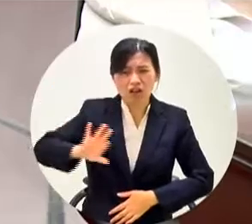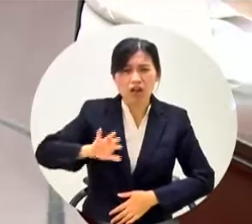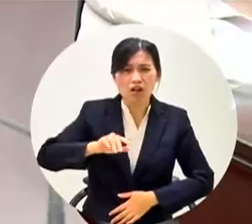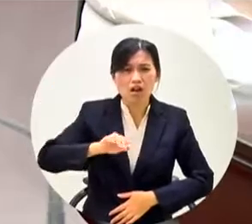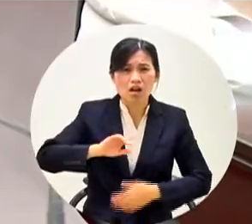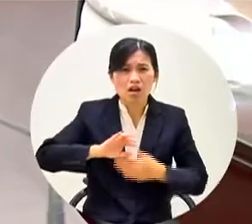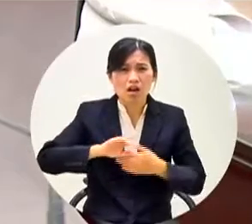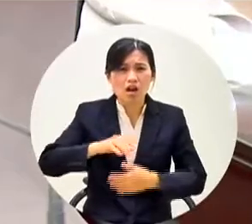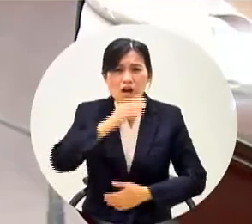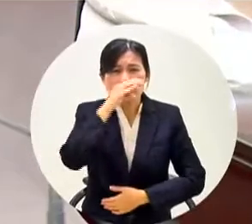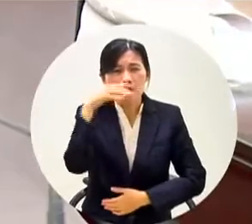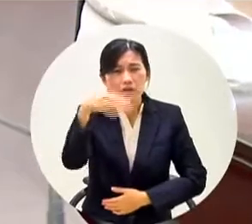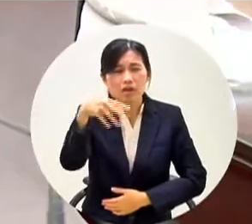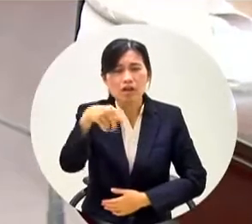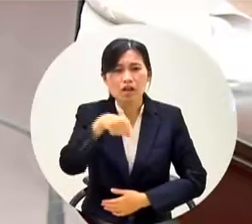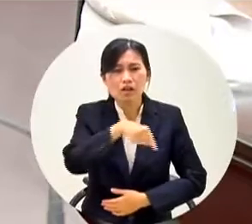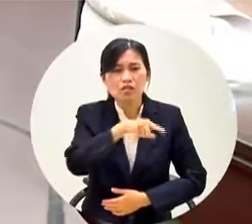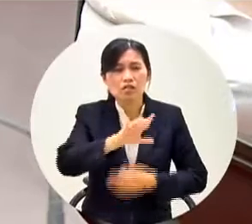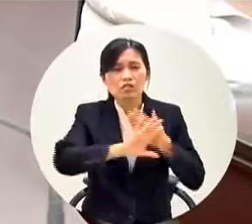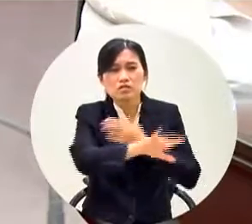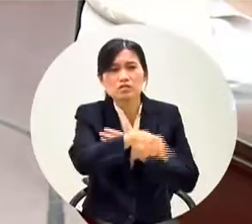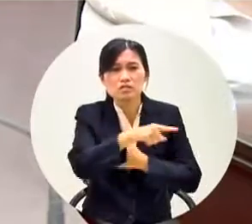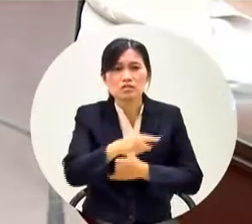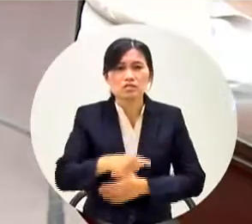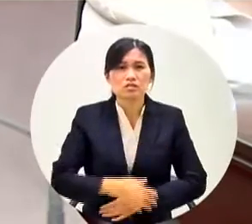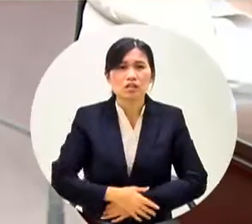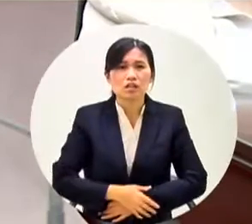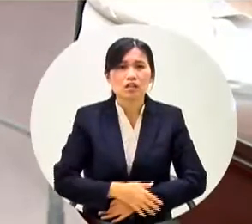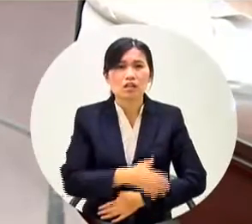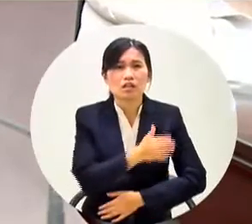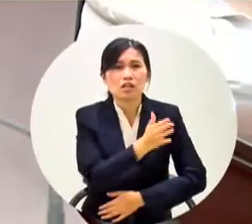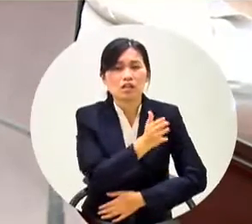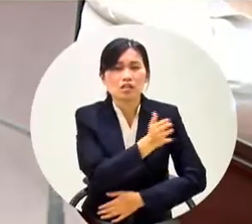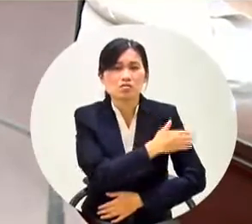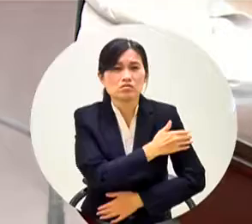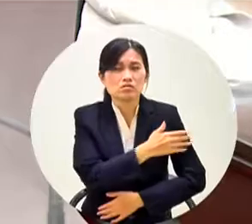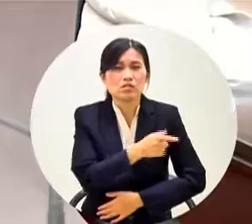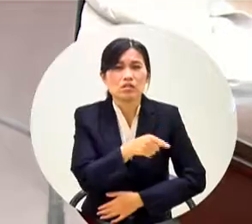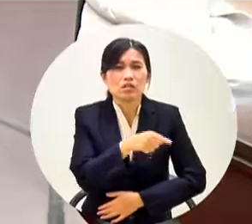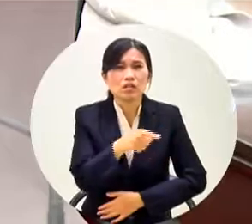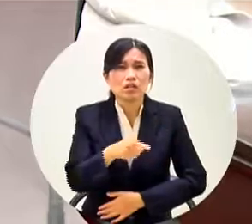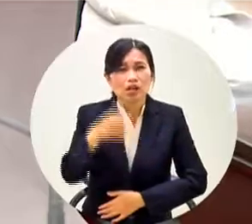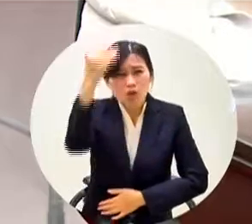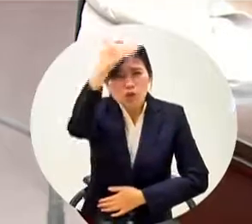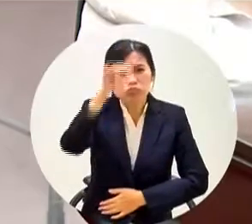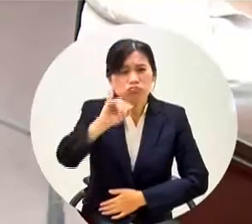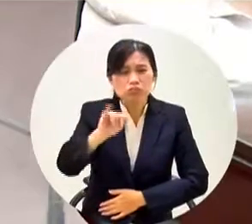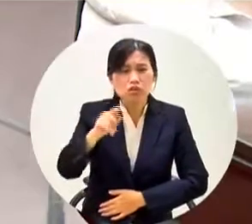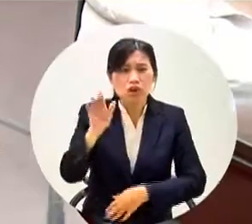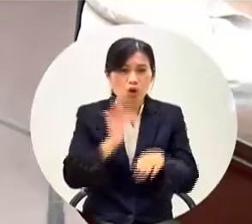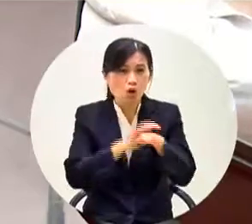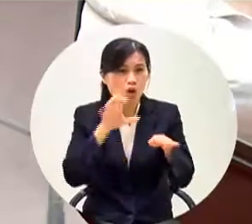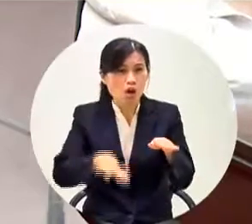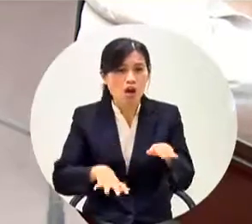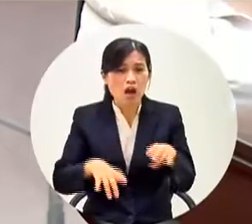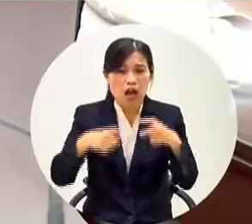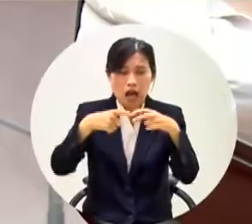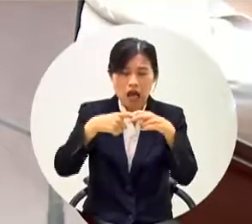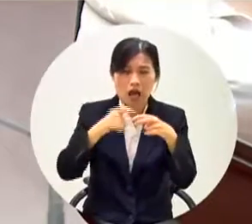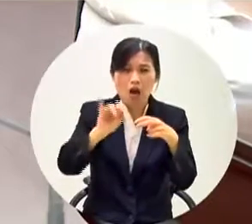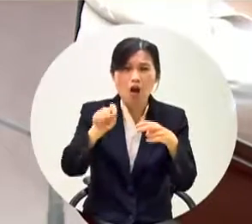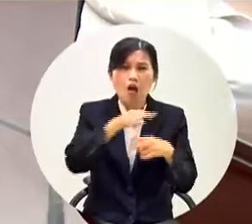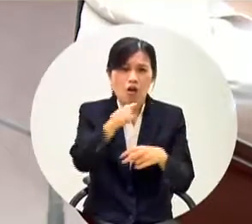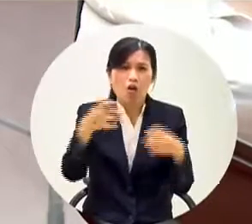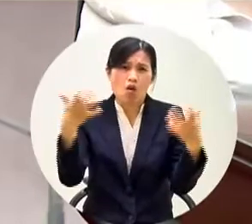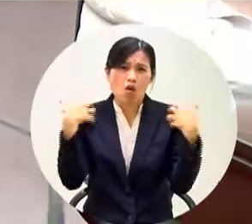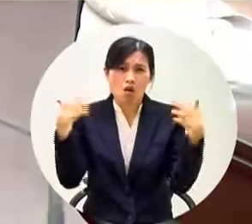林亞都是我們這幾位議員的啊陳志忠啊黃文毅啊鄭孟如啊左營還有我們的李亞會啊他們的責任啊